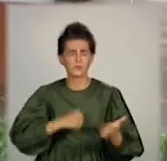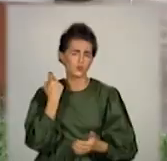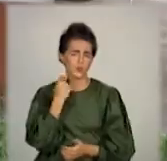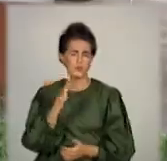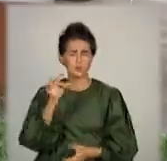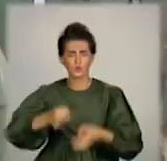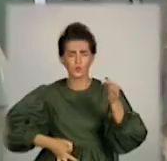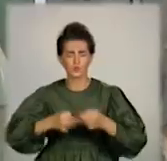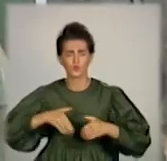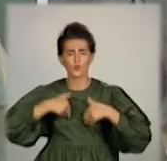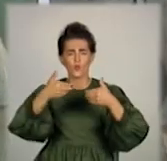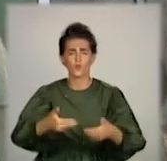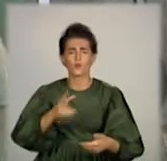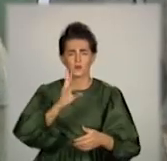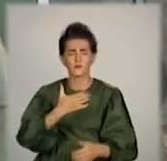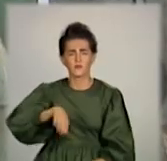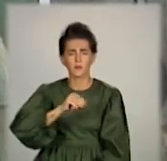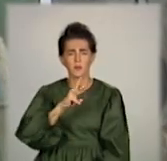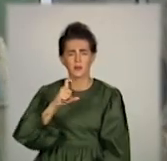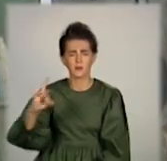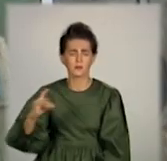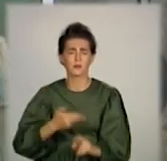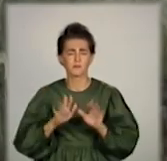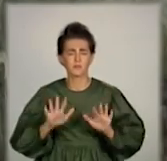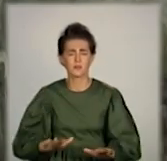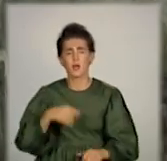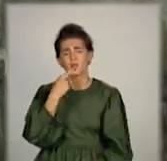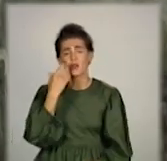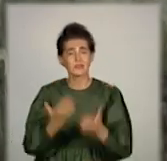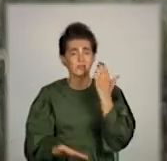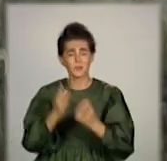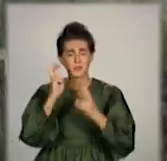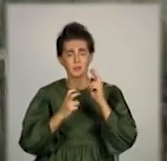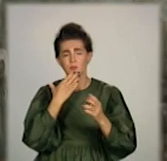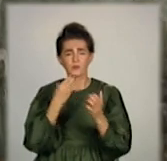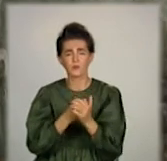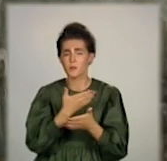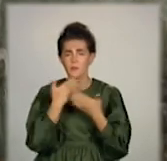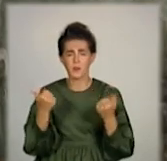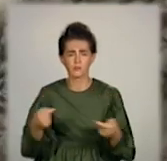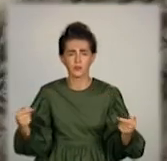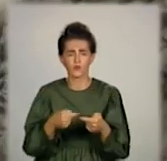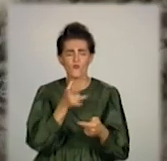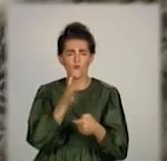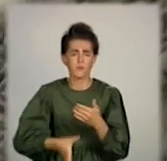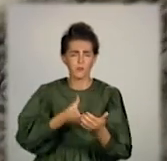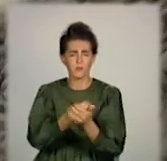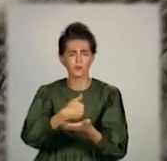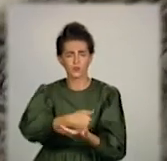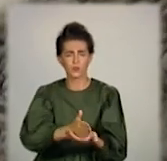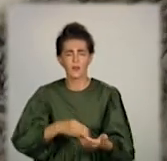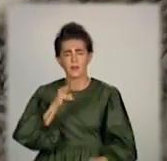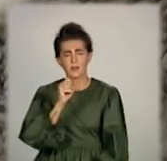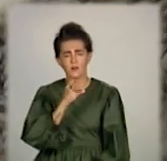суді радить комунальникам очільник міста, бо каже, якщо підприємства своєчасно не сплачуватимуть за послуги, тарифи